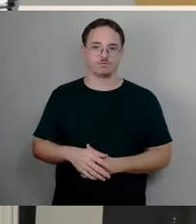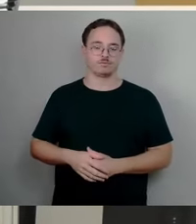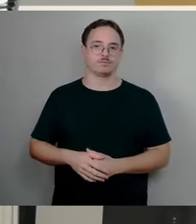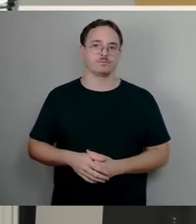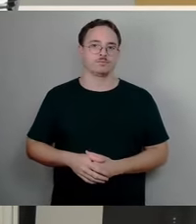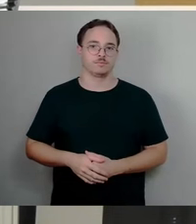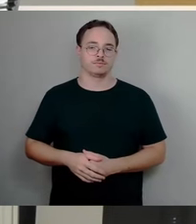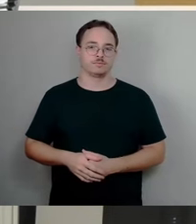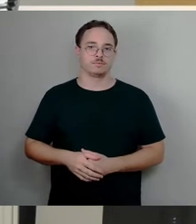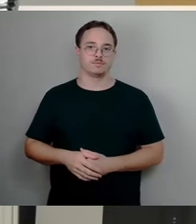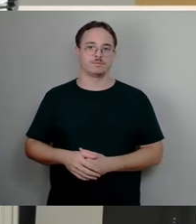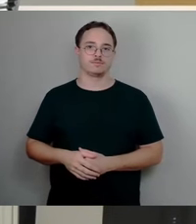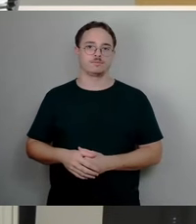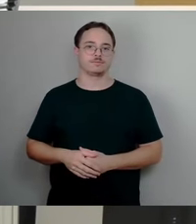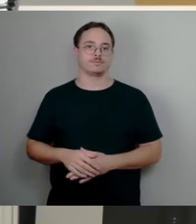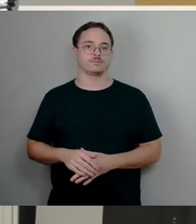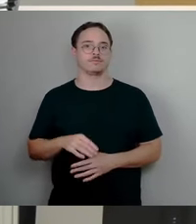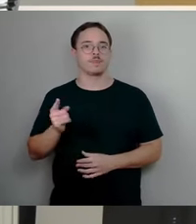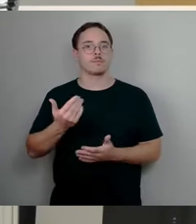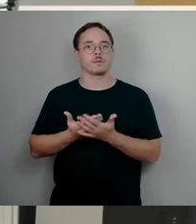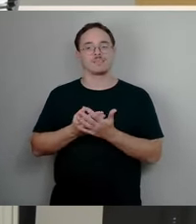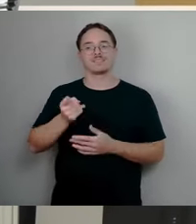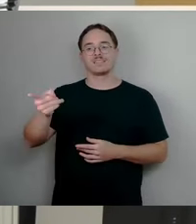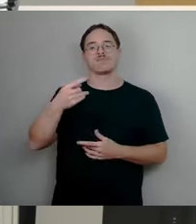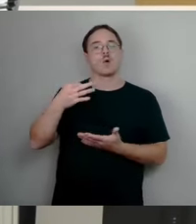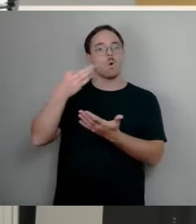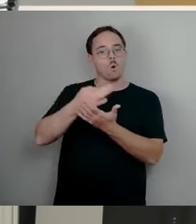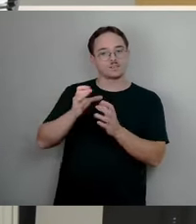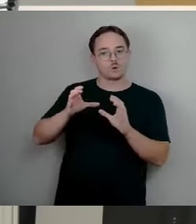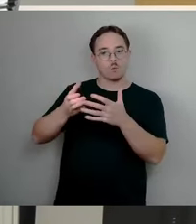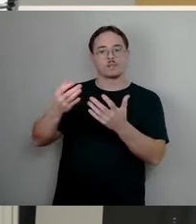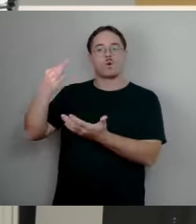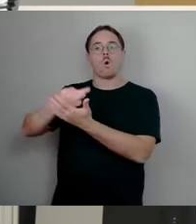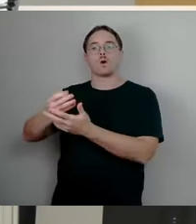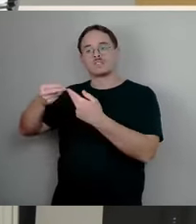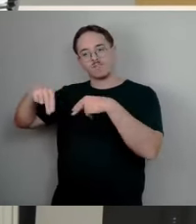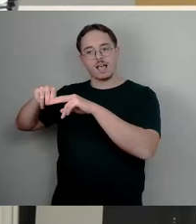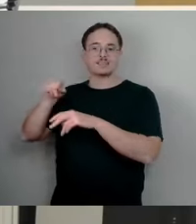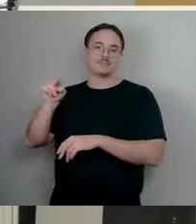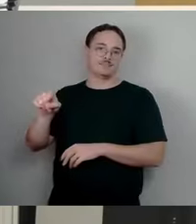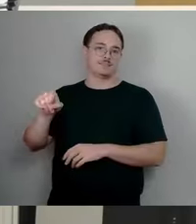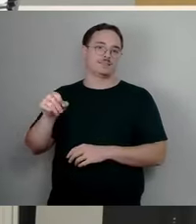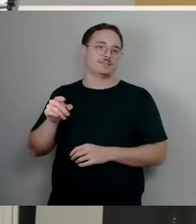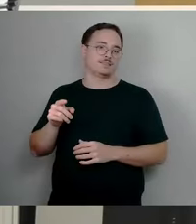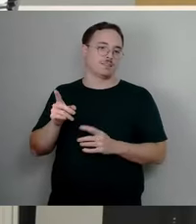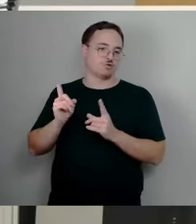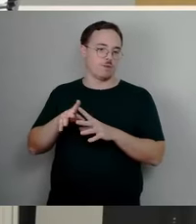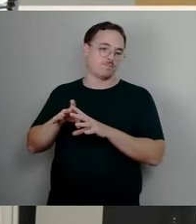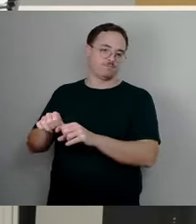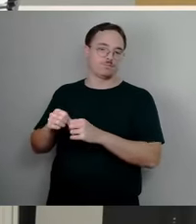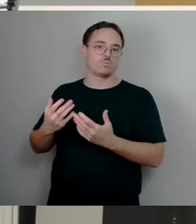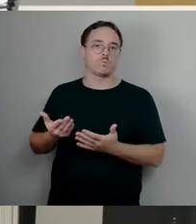deswegen haben wir es auch eingeschränkt auf Ortsgruppen und Ortsvereine, weil wir eben nicht sagen, das Bürgerhaus Prolis soll für den Stadtverband oder Kreisverband